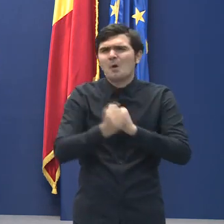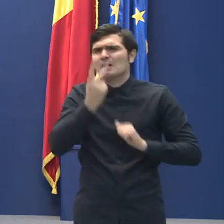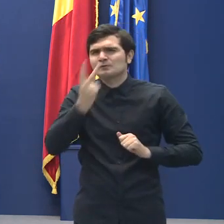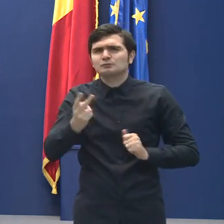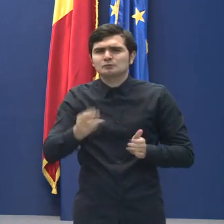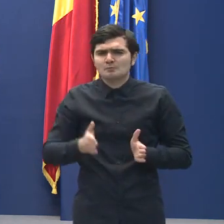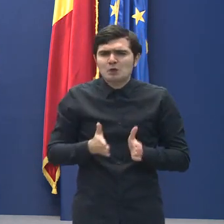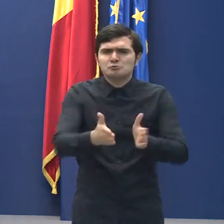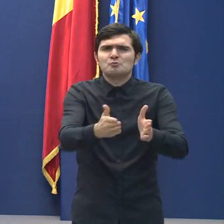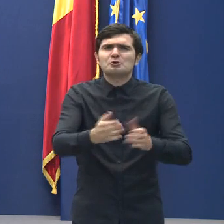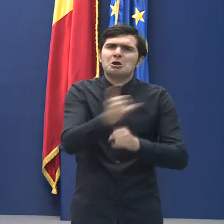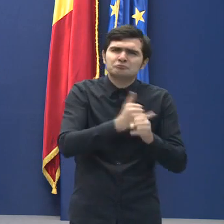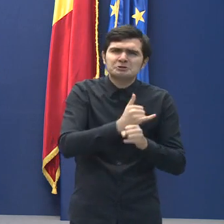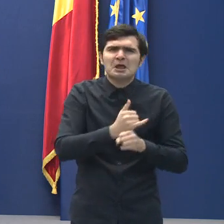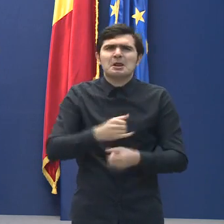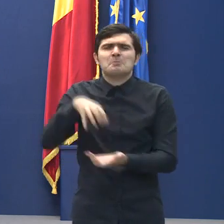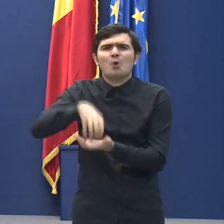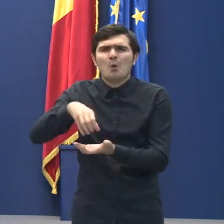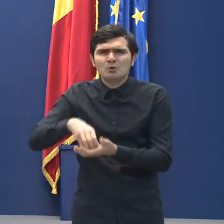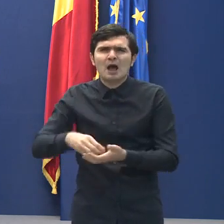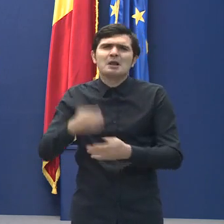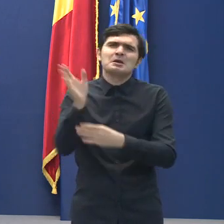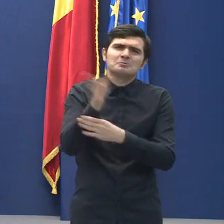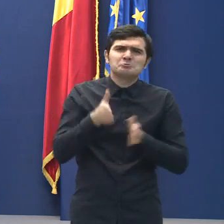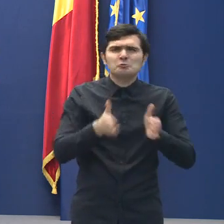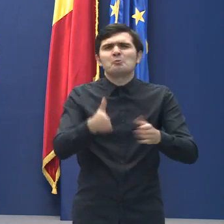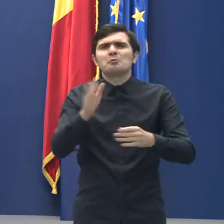județene, comunale, naționale sau europene,